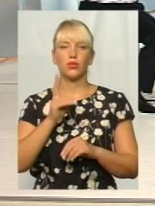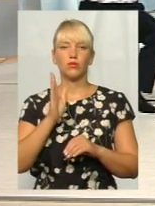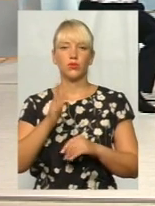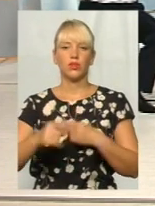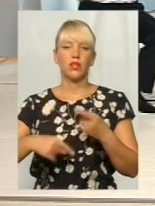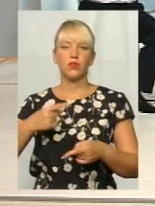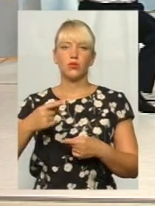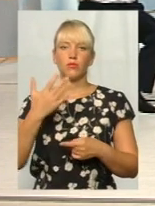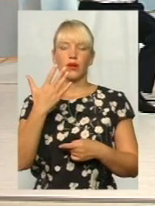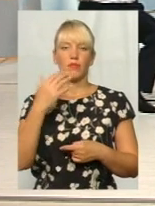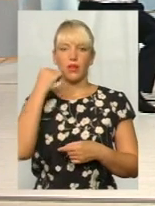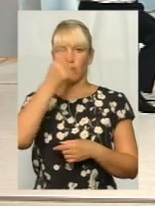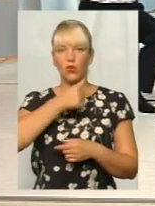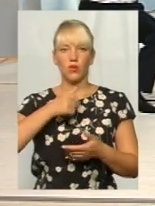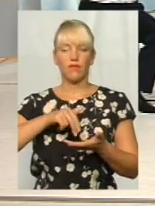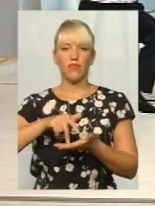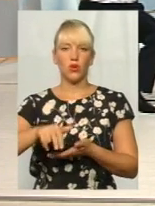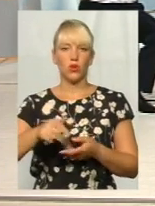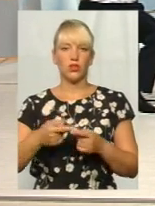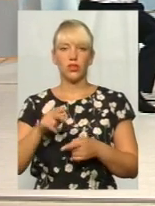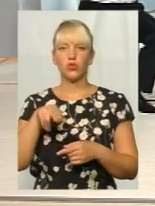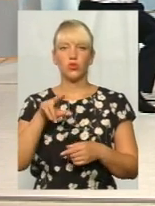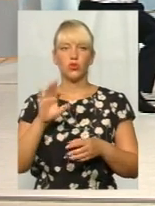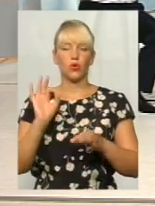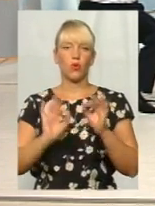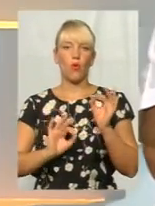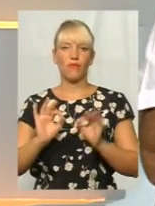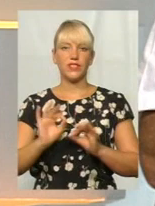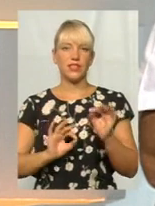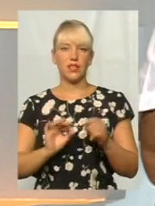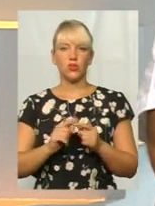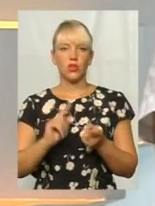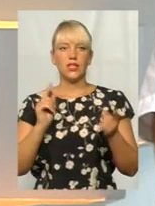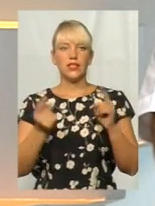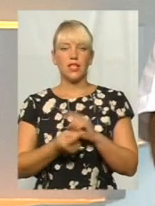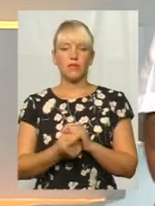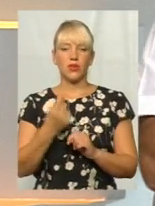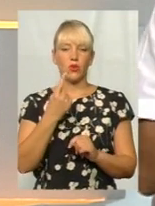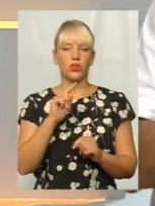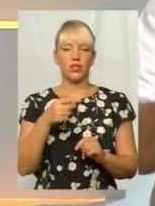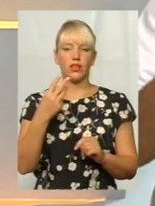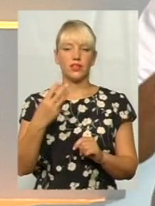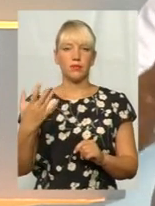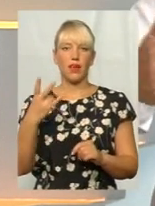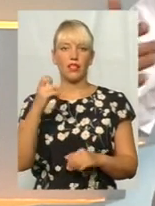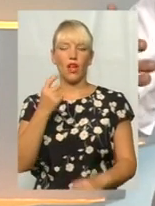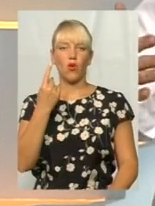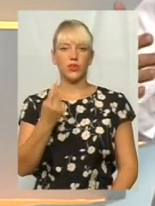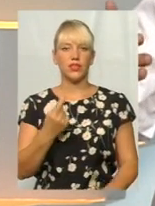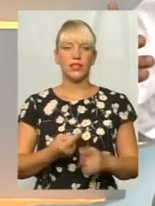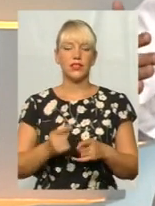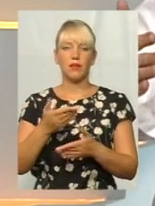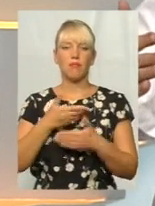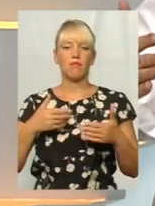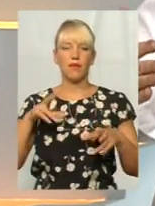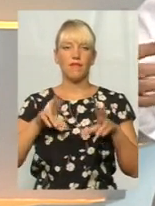наступних 5 років виходити. Щодо коефіцієнту, заміна 1,35 на одиницю, ми вважаємо, що тут мусить